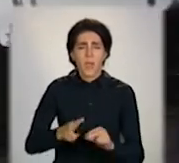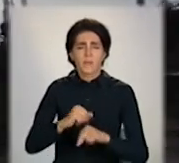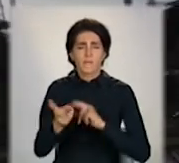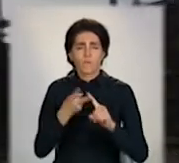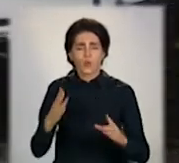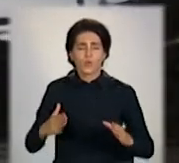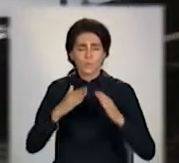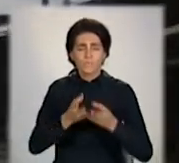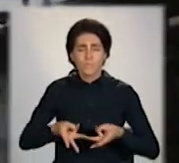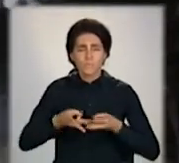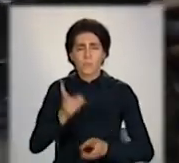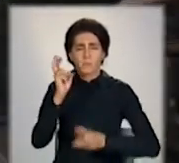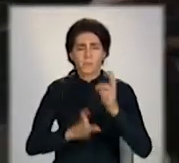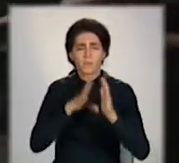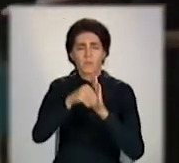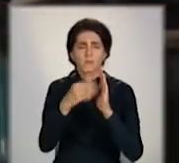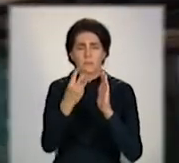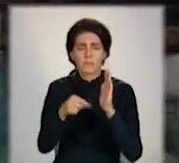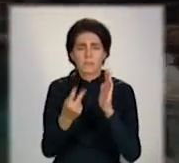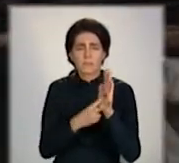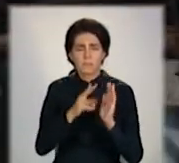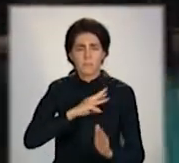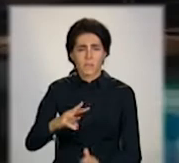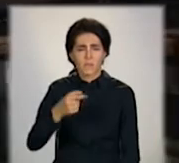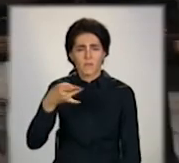доменої печі підприємство вклало 3,7 мільйони гривень.